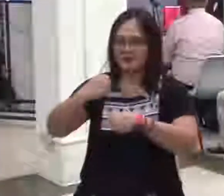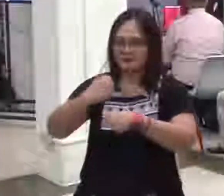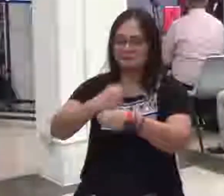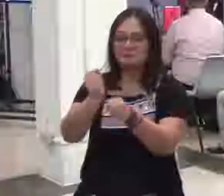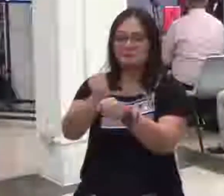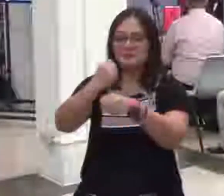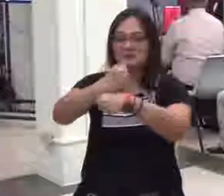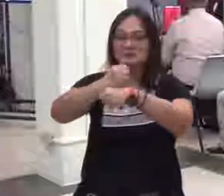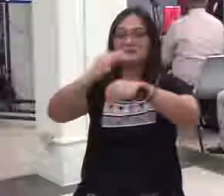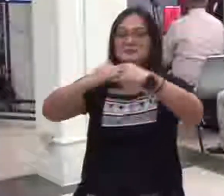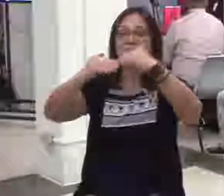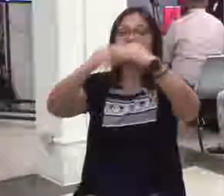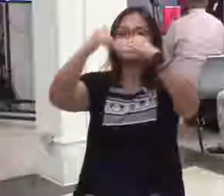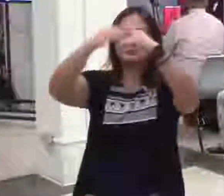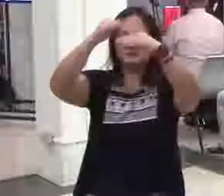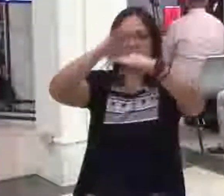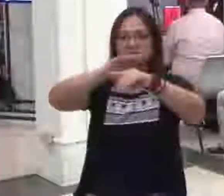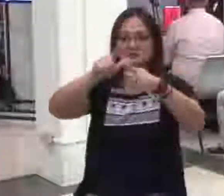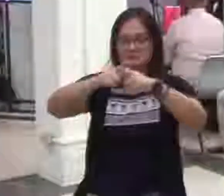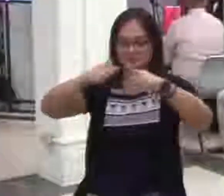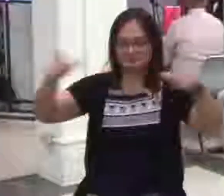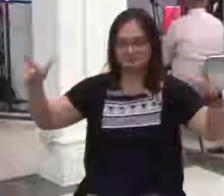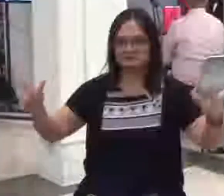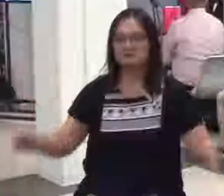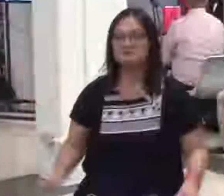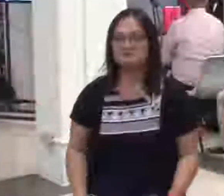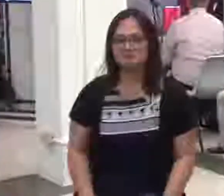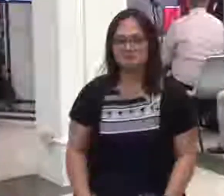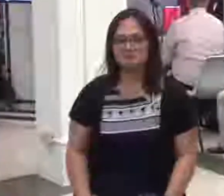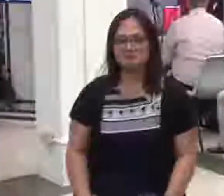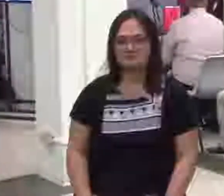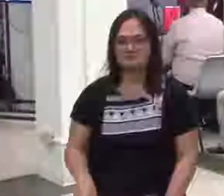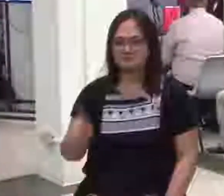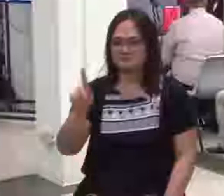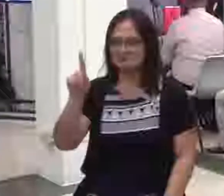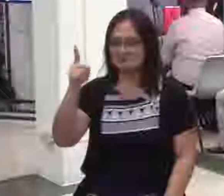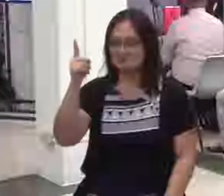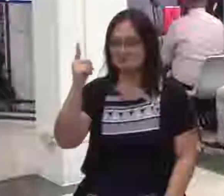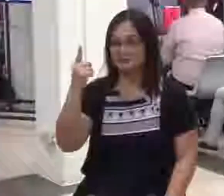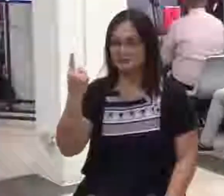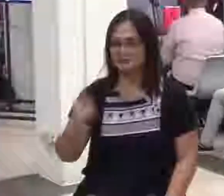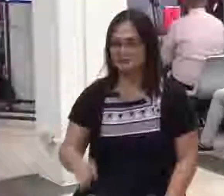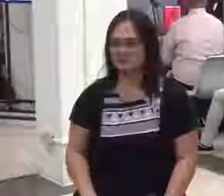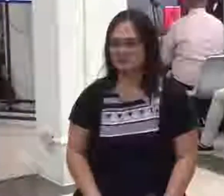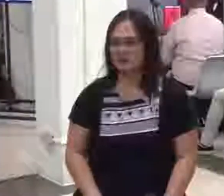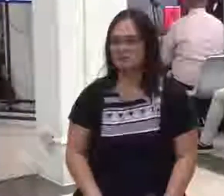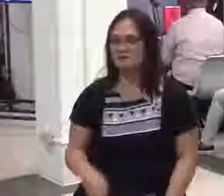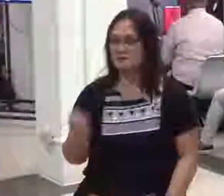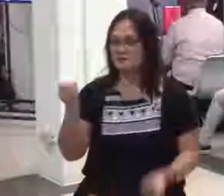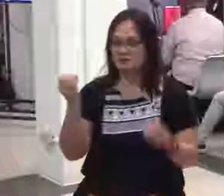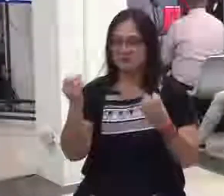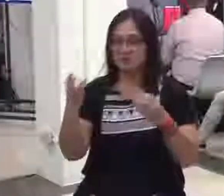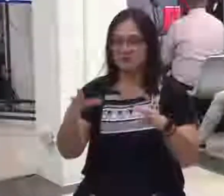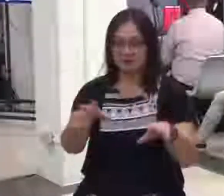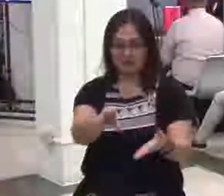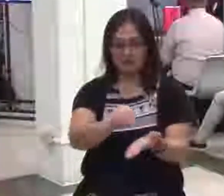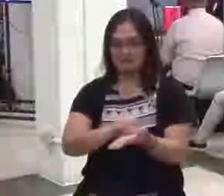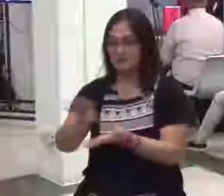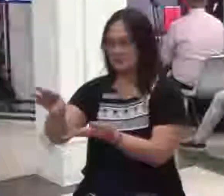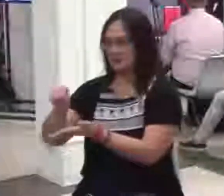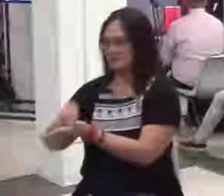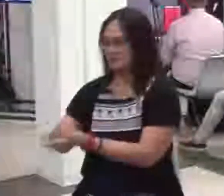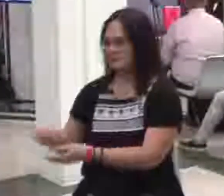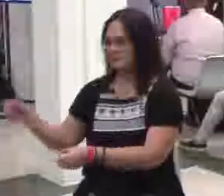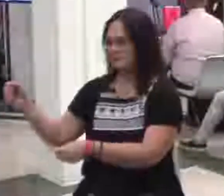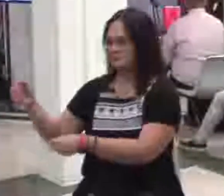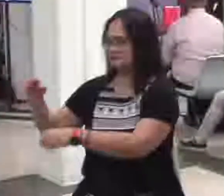early on, nung tinatayo po natin ito, nung nasabi ko, eh, magsisimula tayo magpatayo ng isang building na malaki,